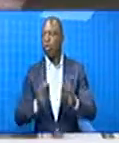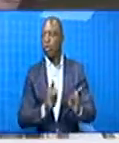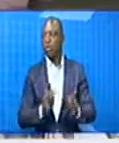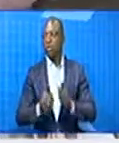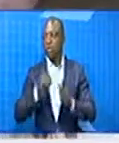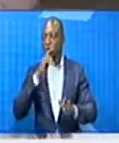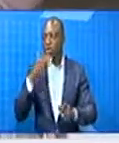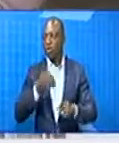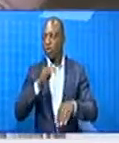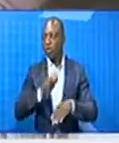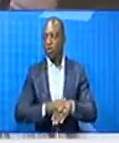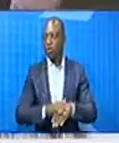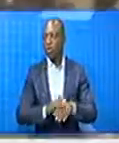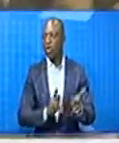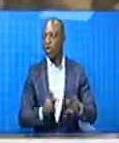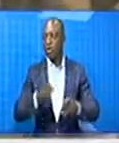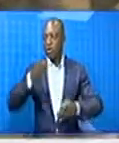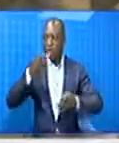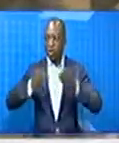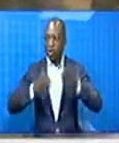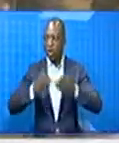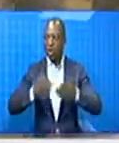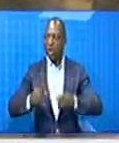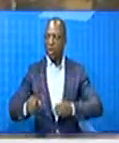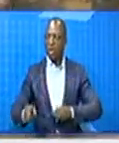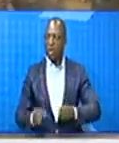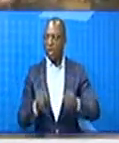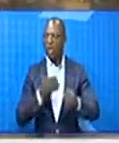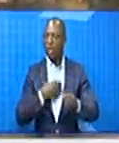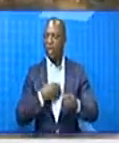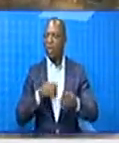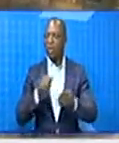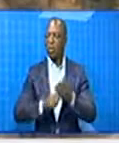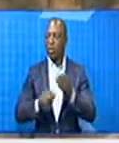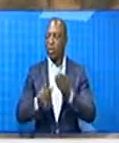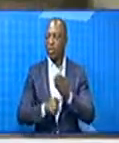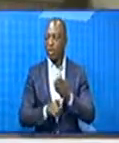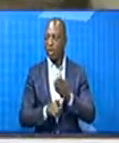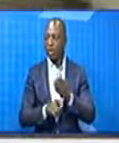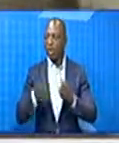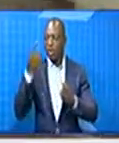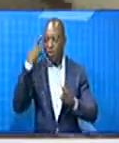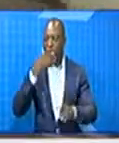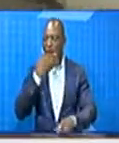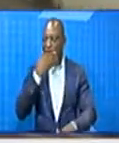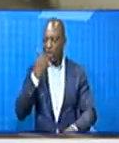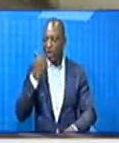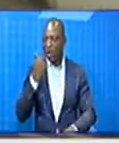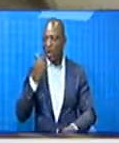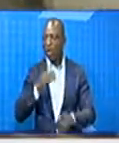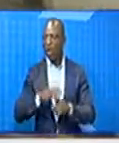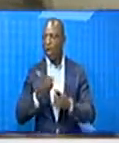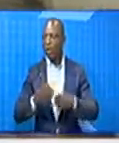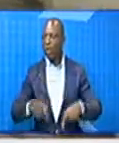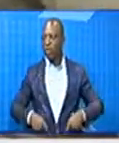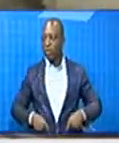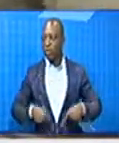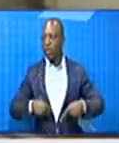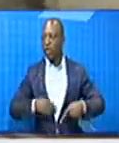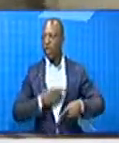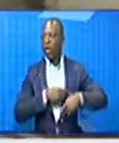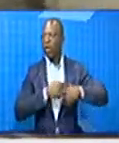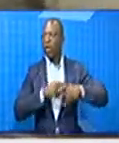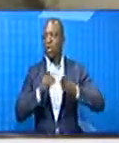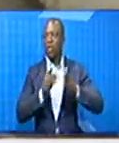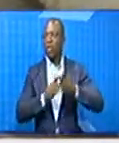sont prises sur les plans juridiques, stratégiques et opérationnels pour améliorer les conditions de vie et protéger les droits